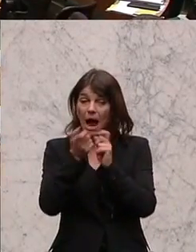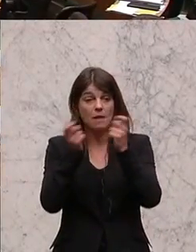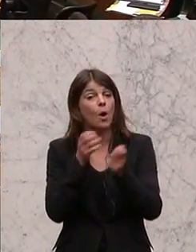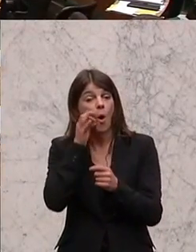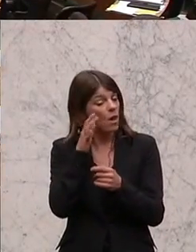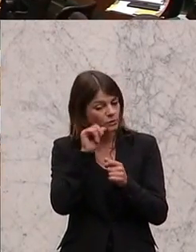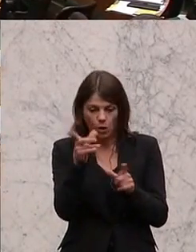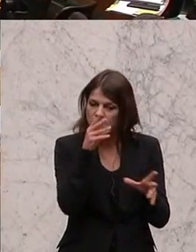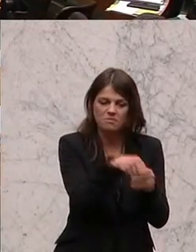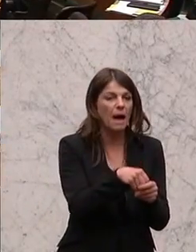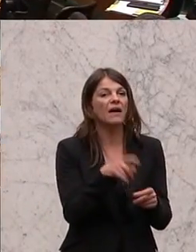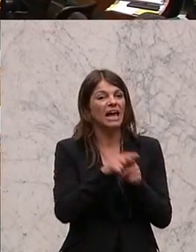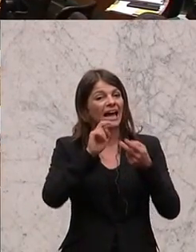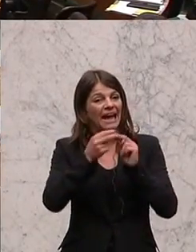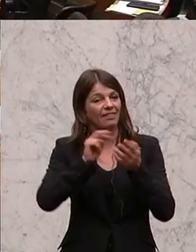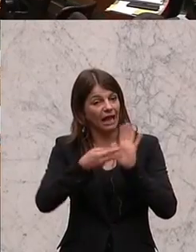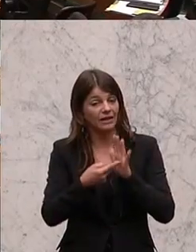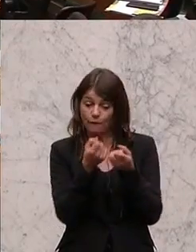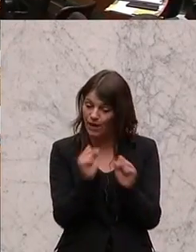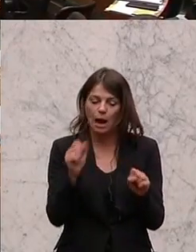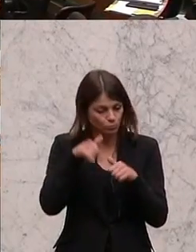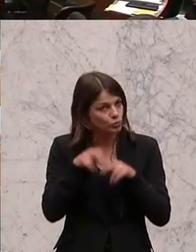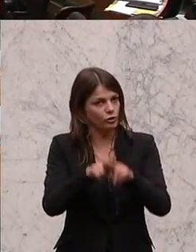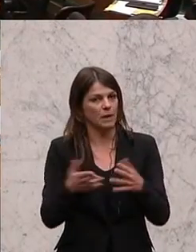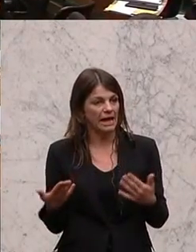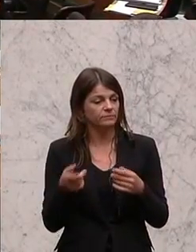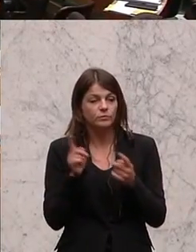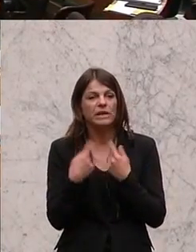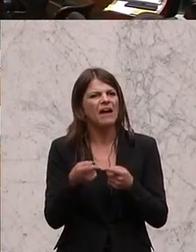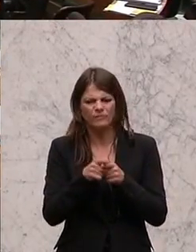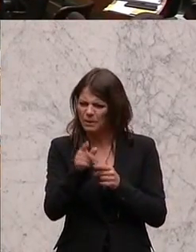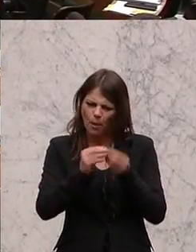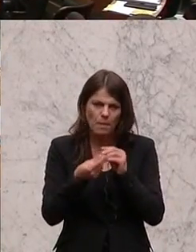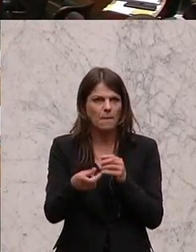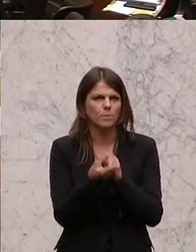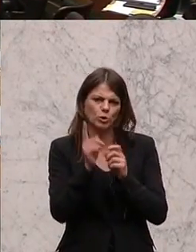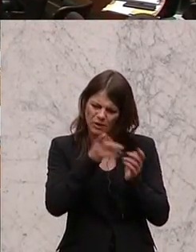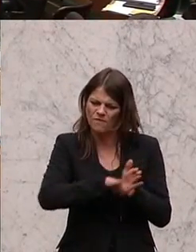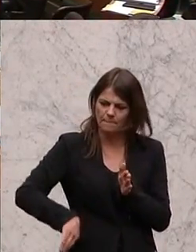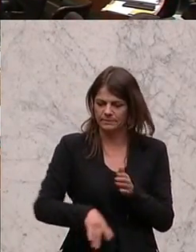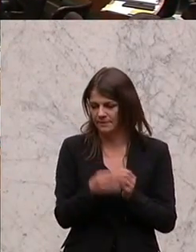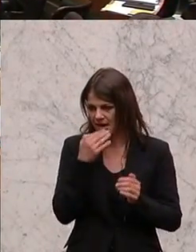die Gentechnikfreiheit gewährleisten, dass wir auch die Drittelregelung in diesen Produkten beseitigen. Dankeschön.